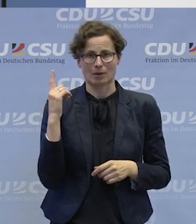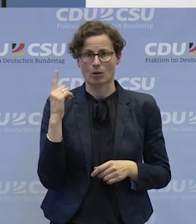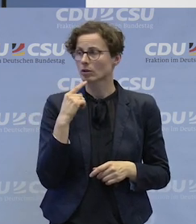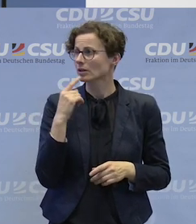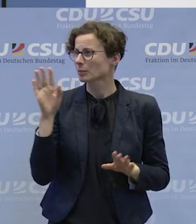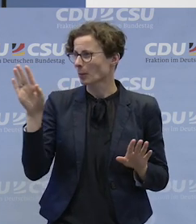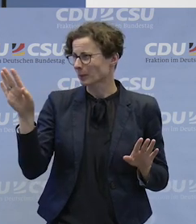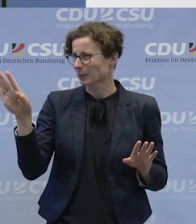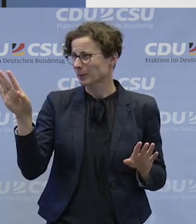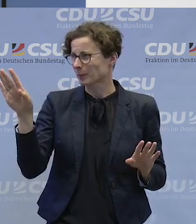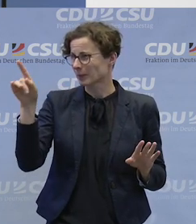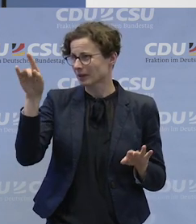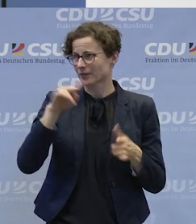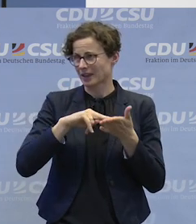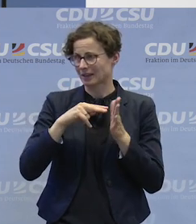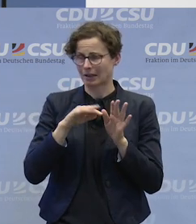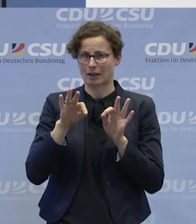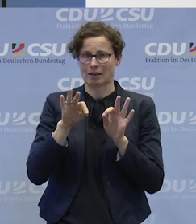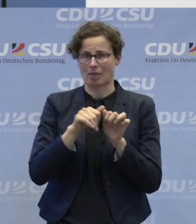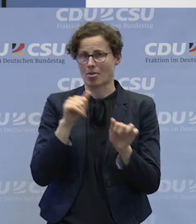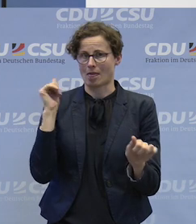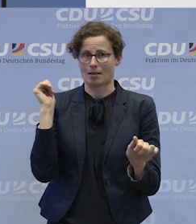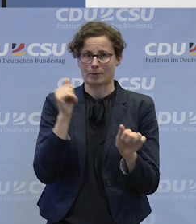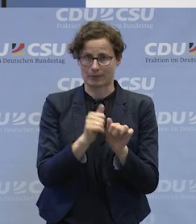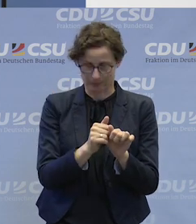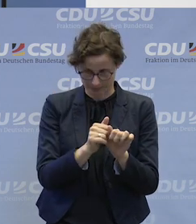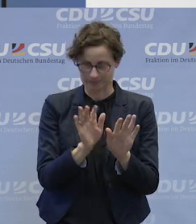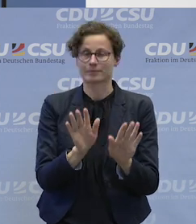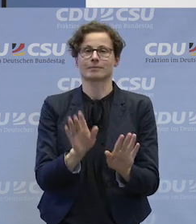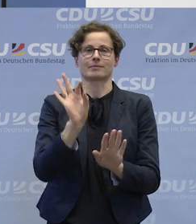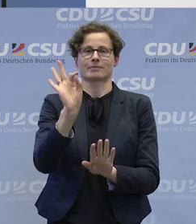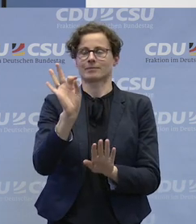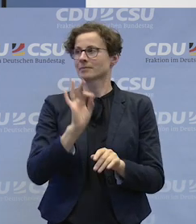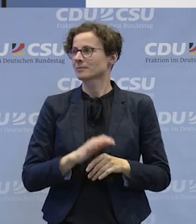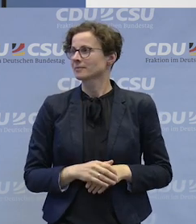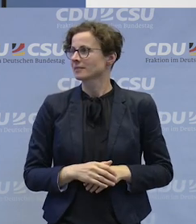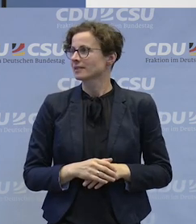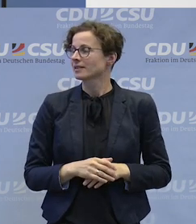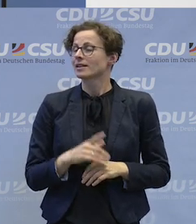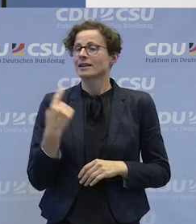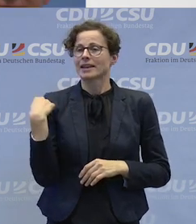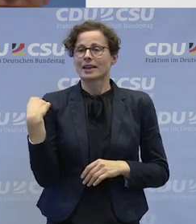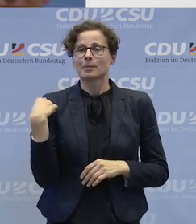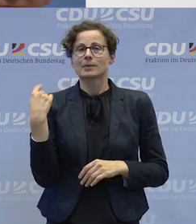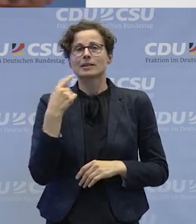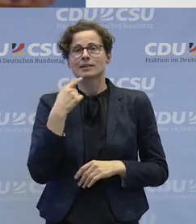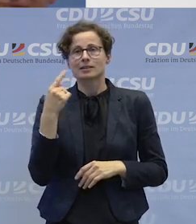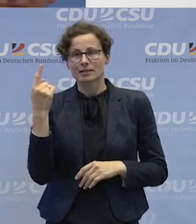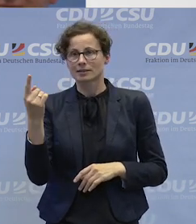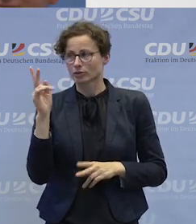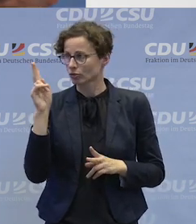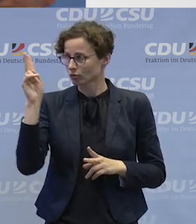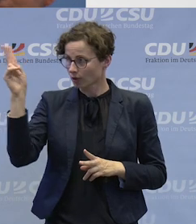Sekunde warten, dann ist das Mikro auch offen. Eins, zwei, ja jetzt ist es da. Ja, es wurde ja eben sehr gut